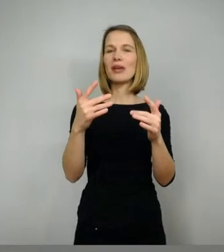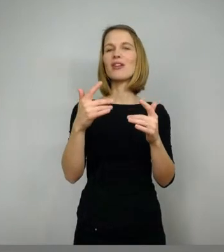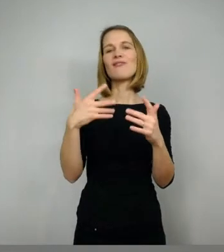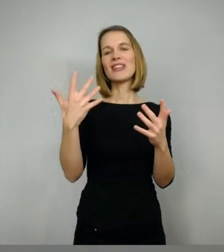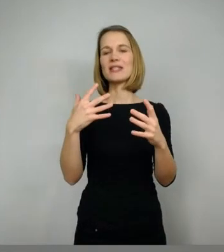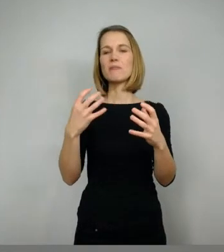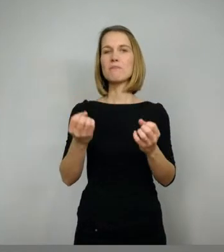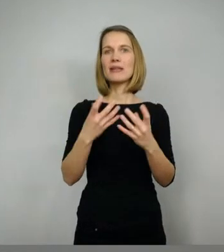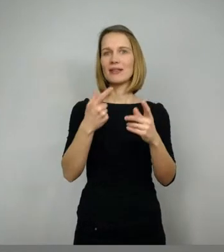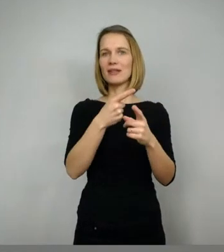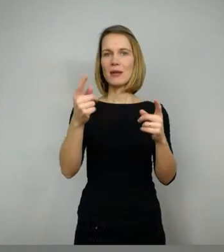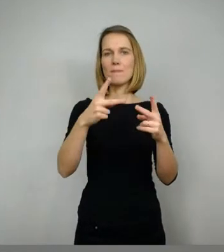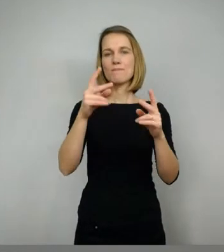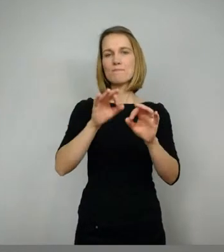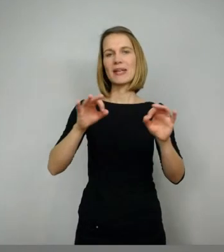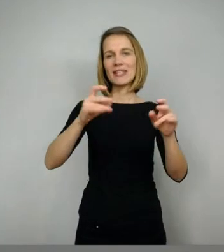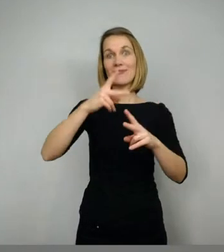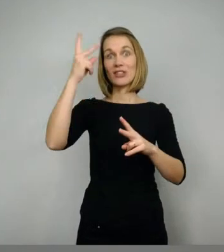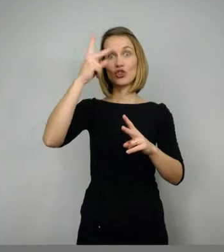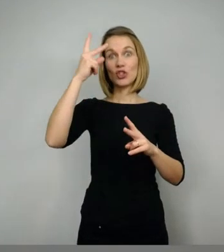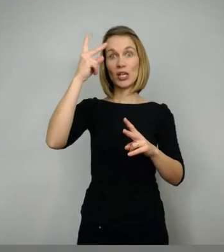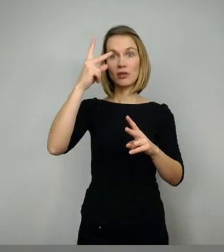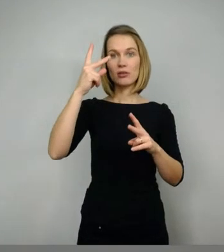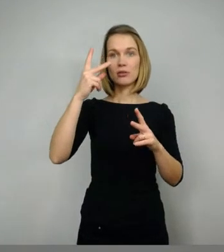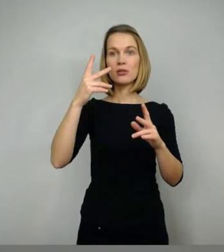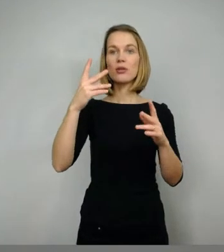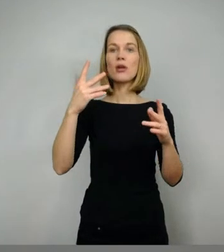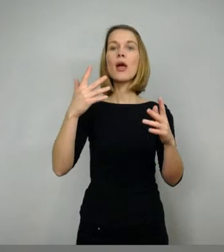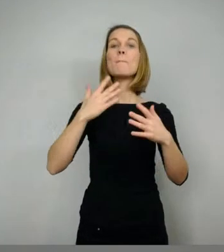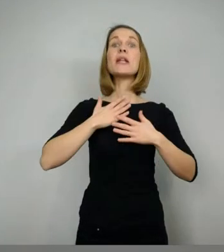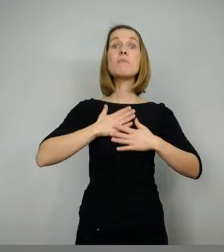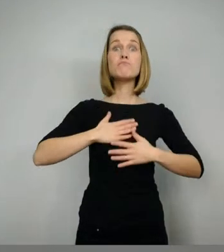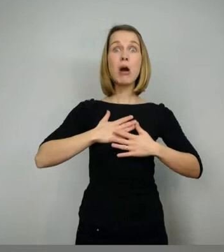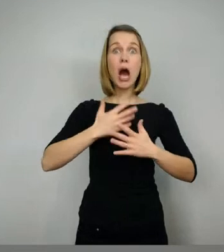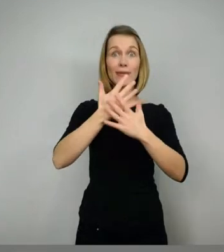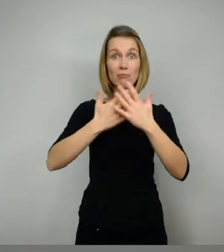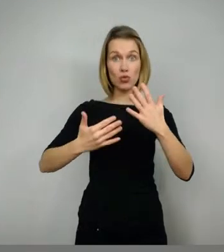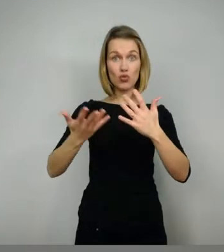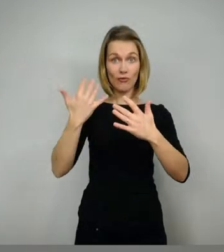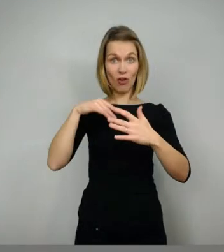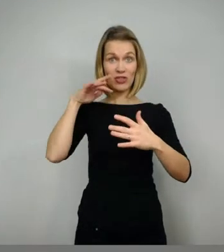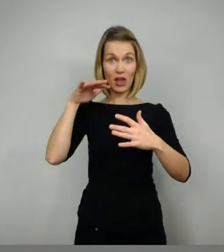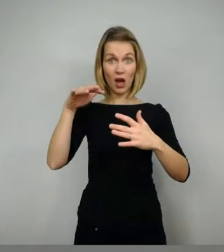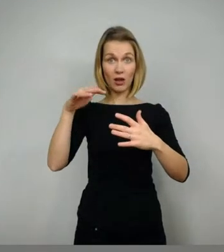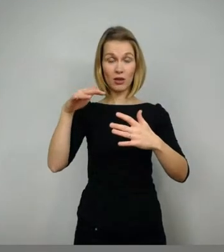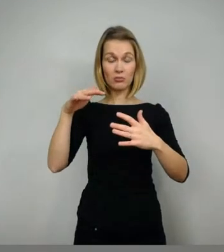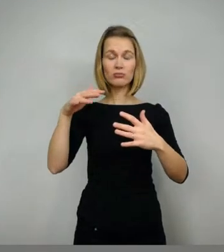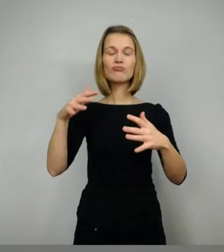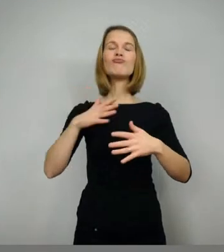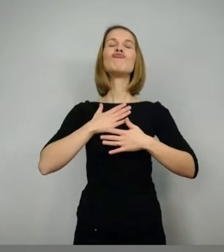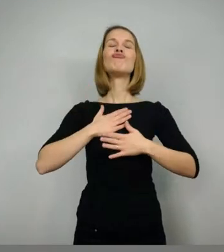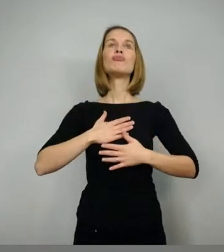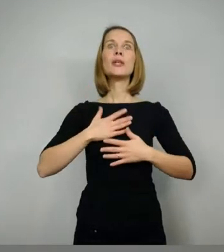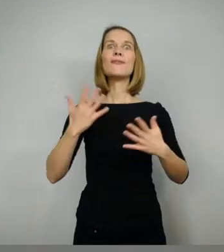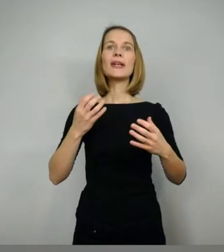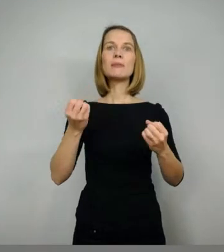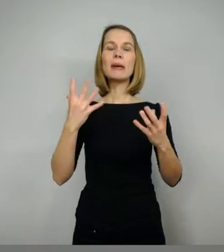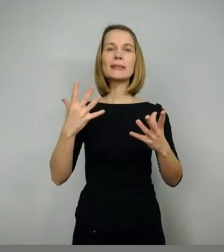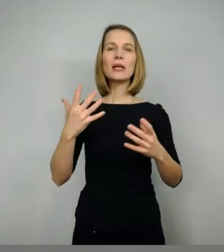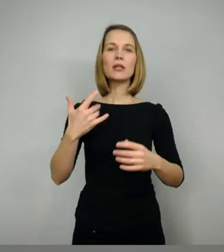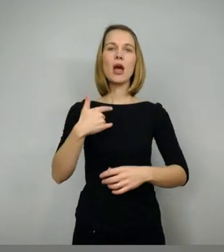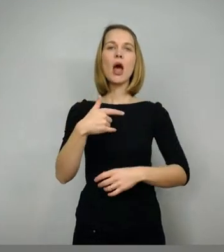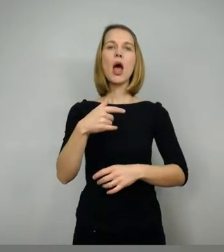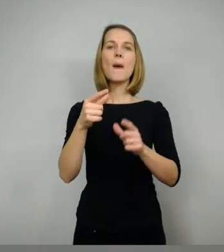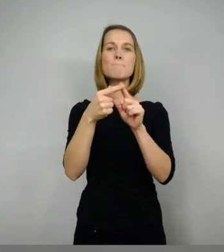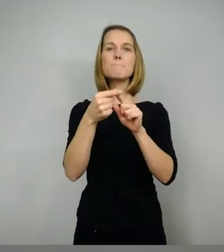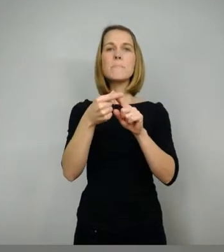passiert bei diesem Bart etwas, denn ihm fällt ein Lindenblatt hinten auf die Schulter. Da kommt also kein Blut hin, kein Drachenblut. Deshalb ist das die einzige